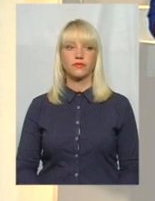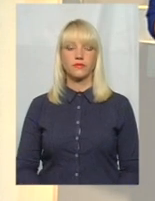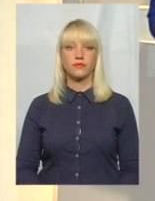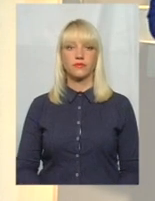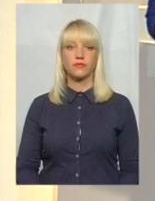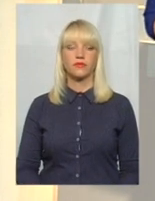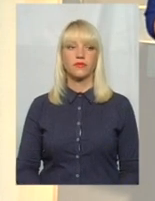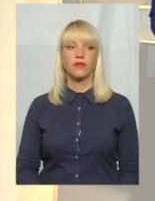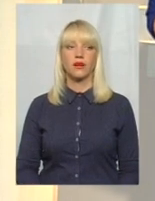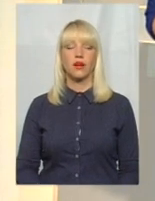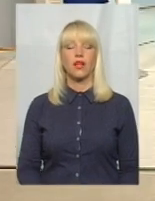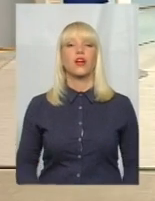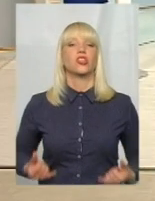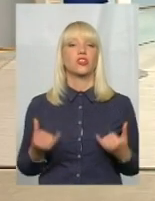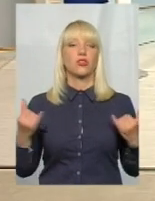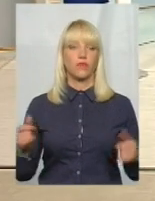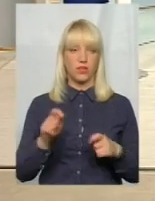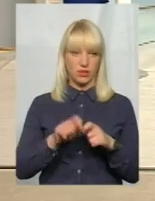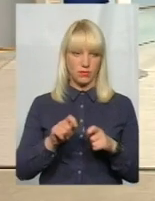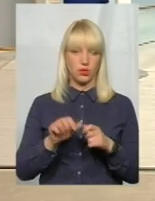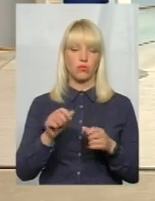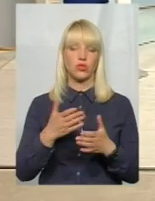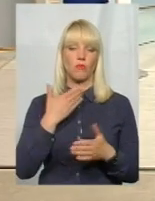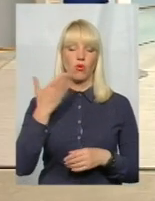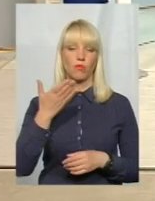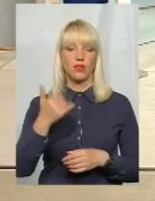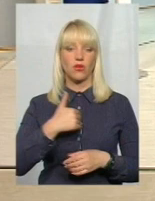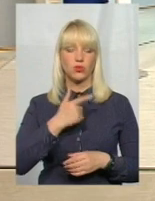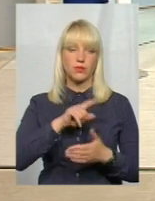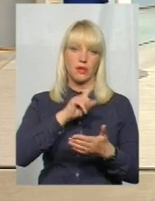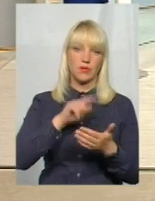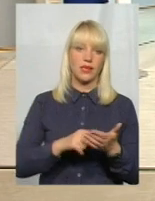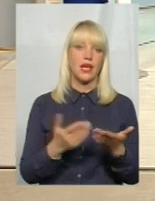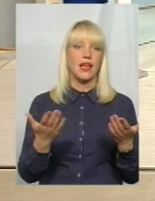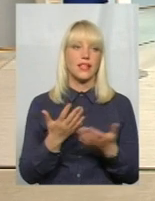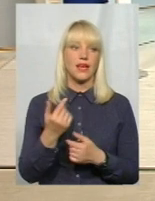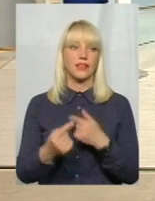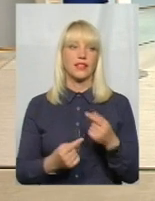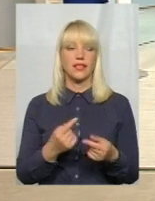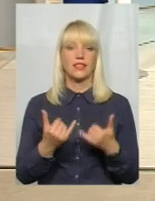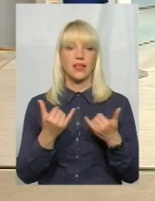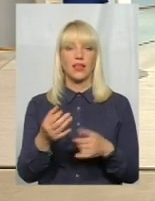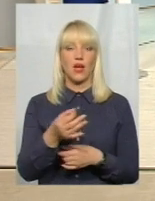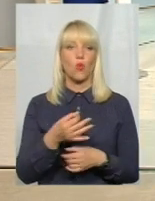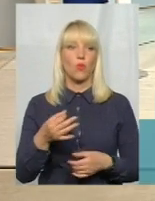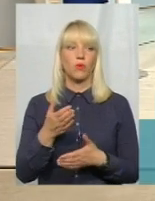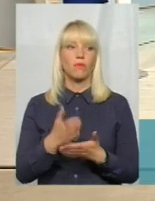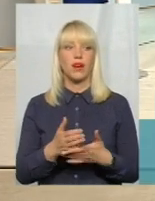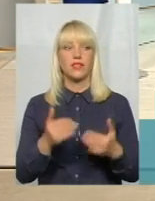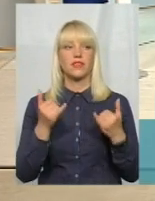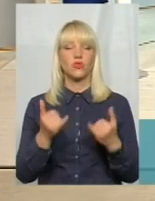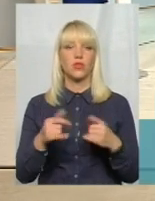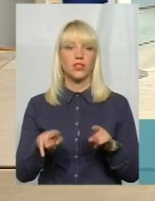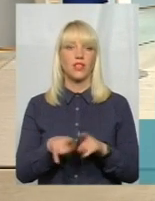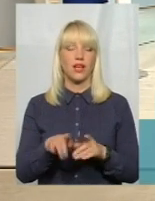Шановні експерти, можете прокоментувати, а також хотілося б задати питання. Так все ж таки, які наслідки для області має сьогодні